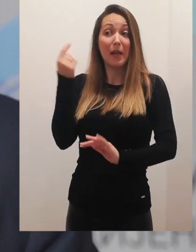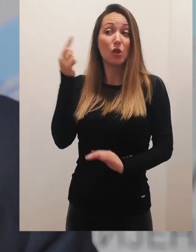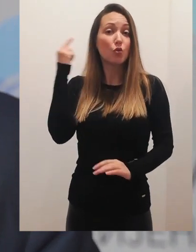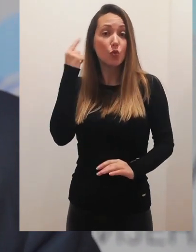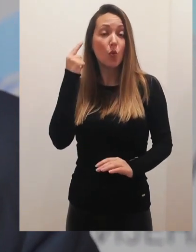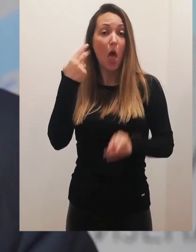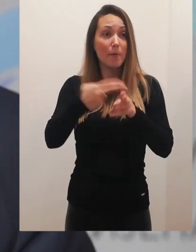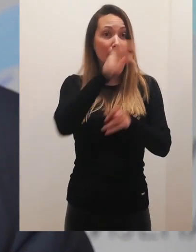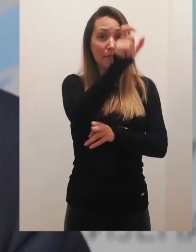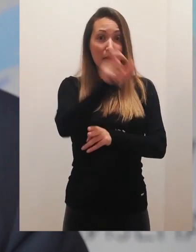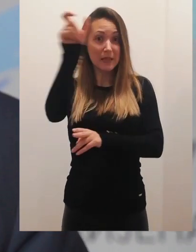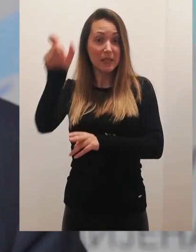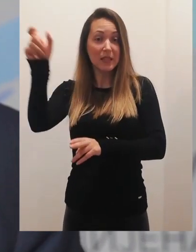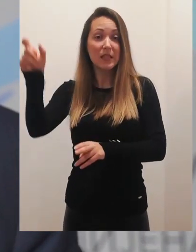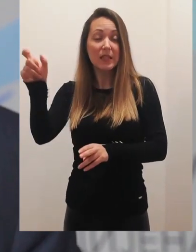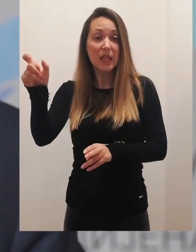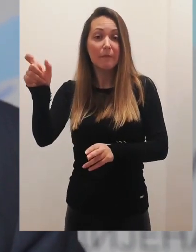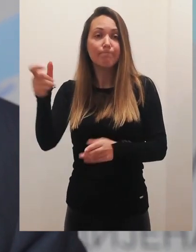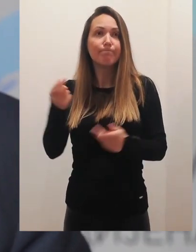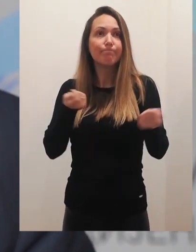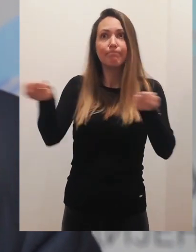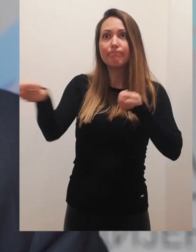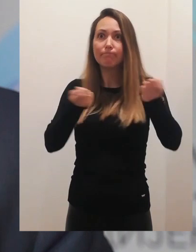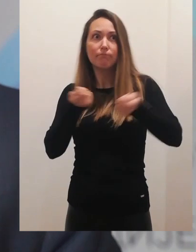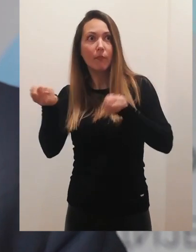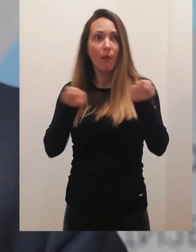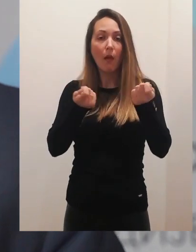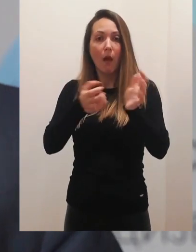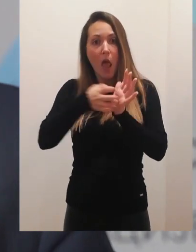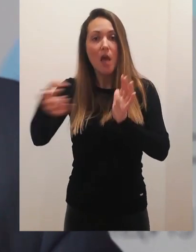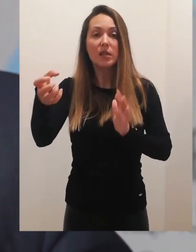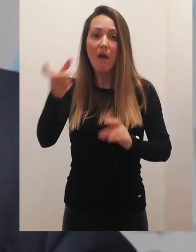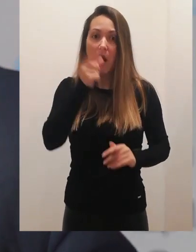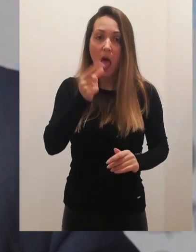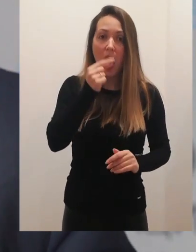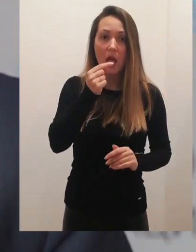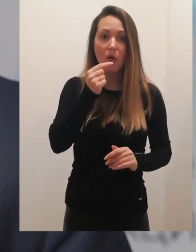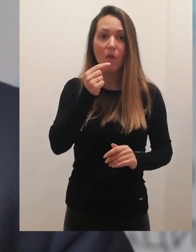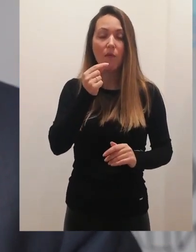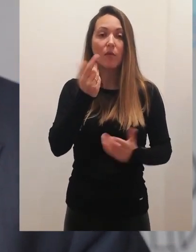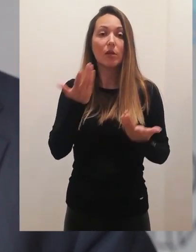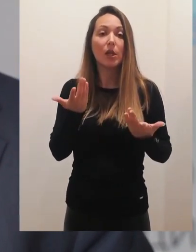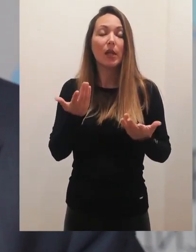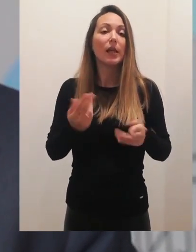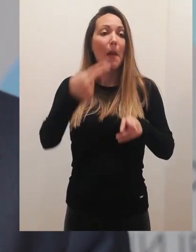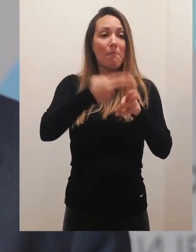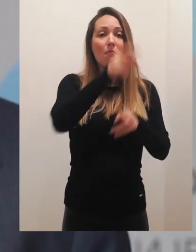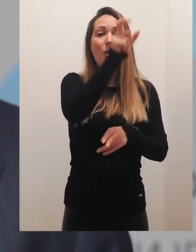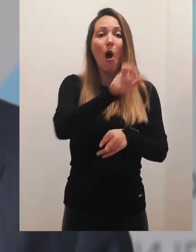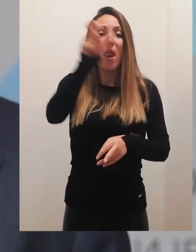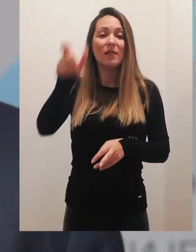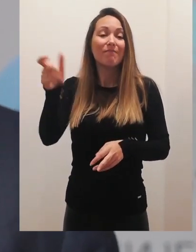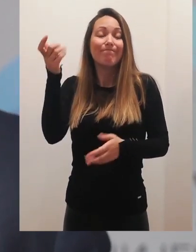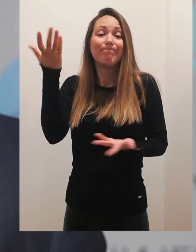naših klonečnih bolestnika koji se javljaju telefonom sa dilemom, ali da nastave terapiju koju smo sada uzimali. Bolesnice